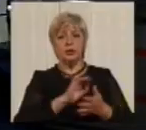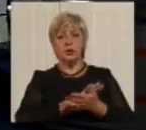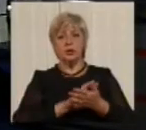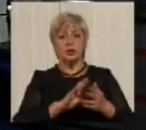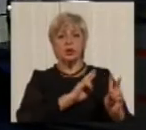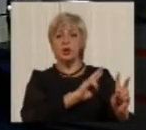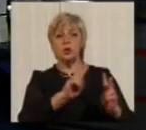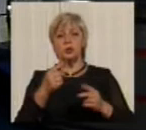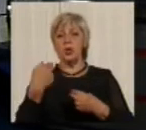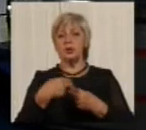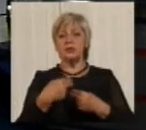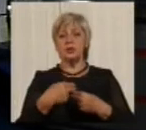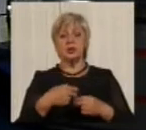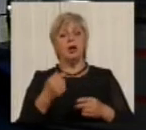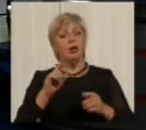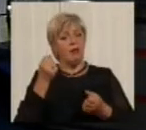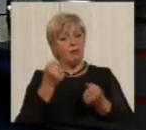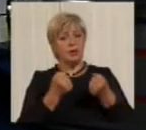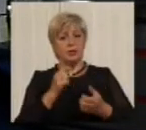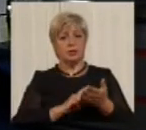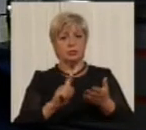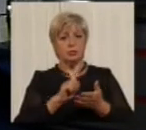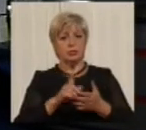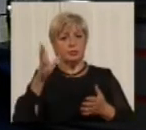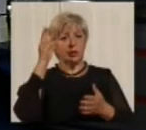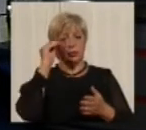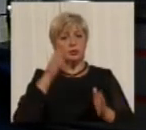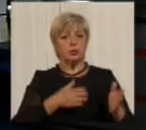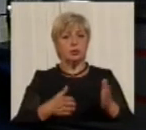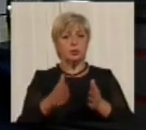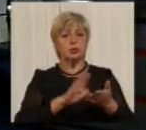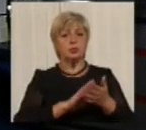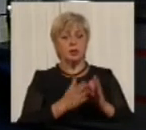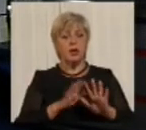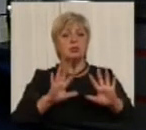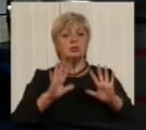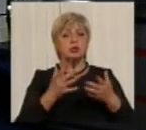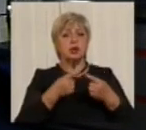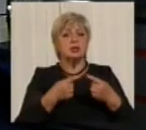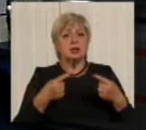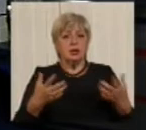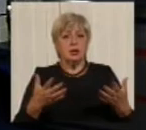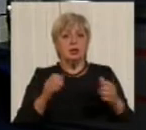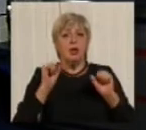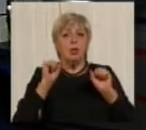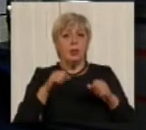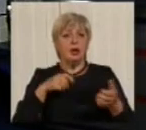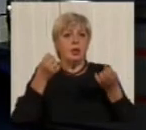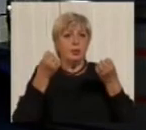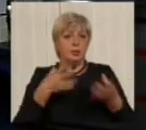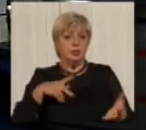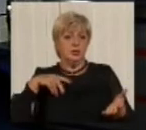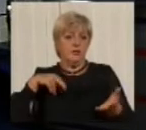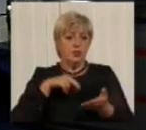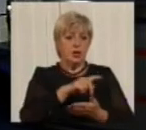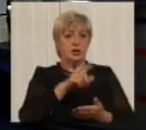заважати. Але він повинен враховувати дорожню обстановку, що це дорога, трапляється будь-що. Це могла просто людина вийти, він би її збив